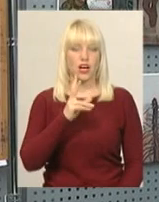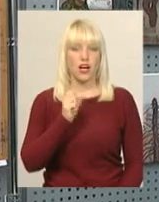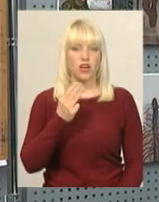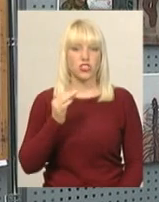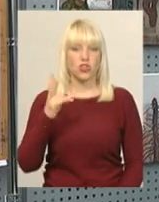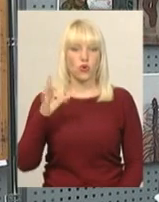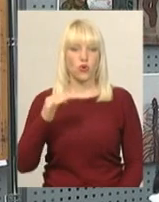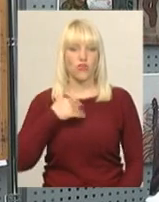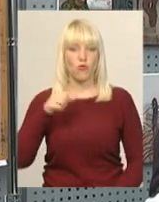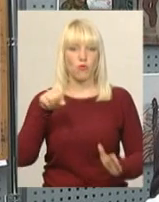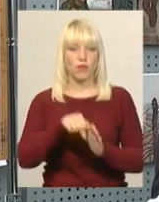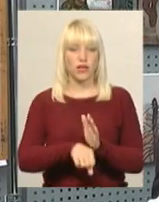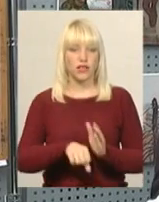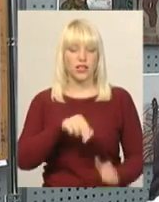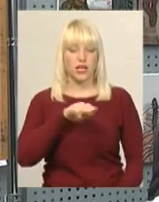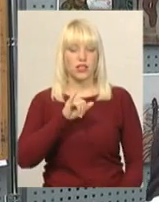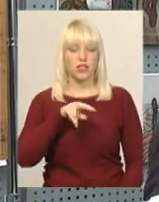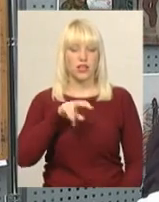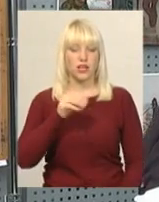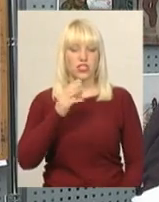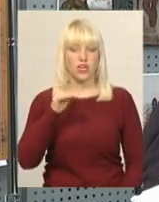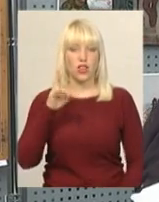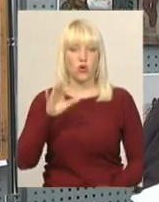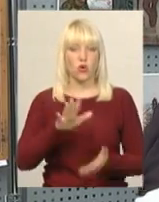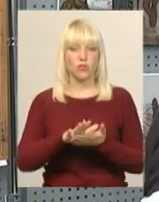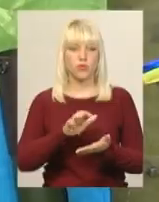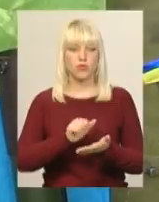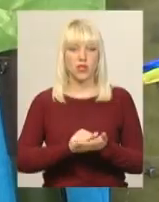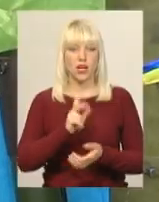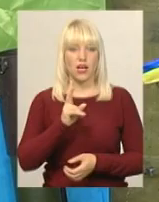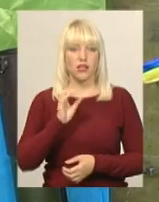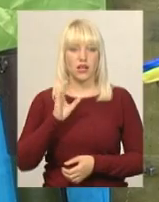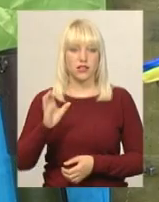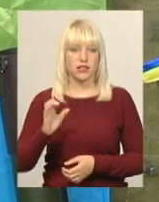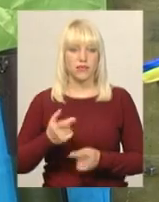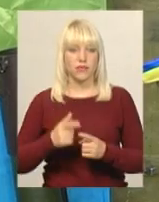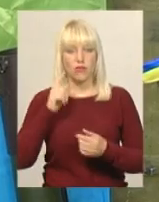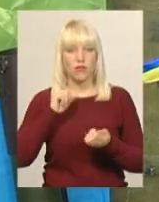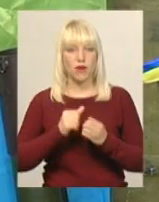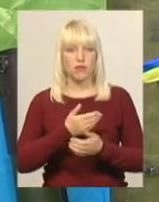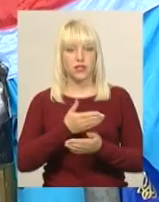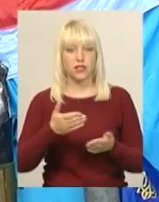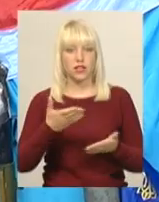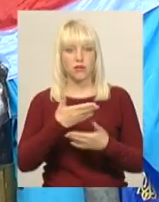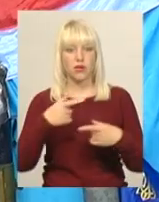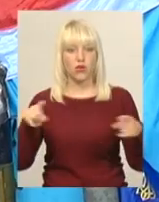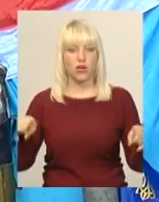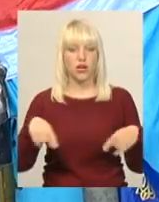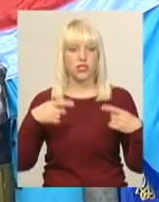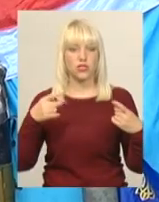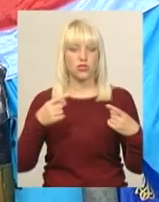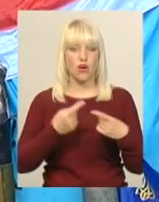вбитий Віталій Тіліженко позивною «Кекс». Пам'ять в них ми організували плейнер.